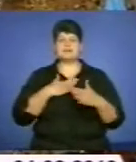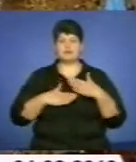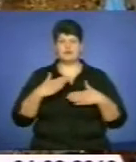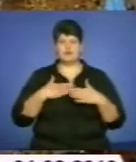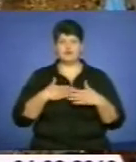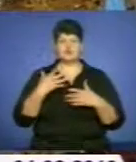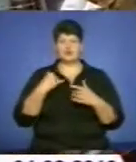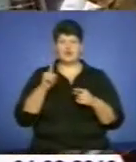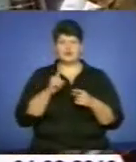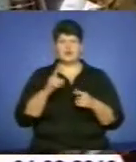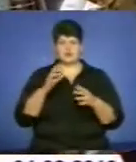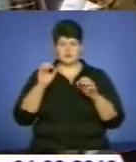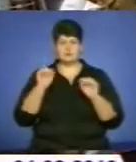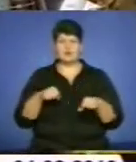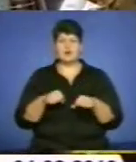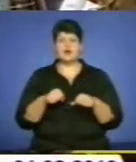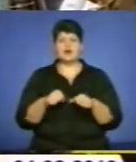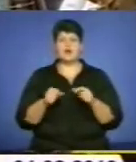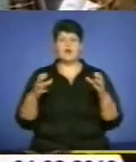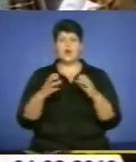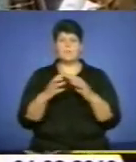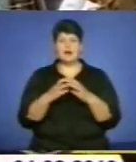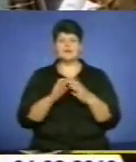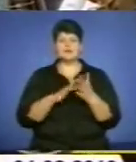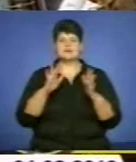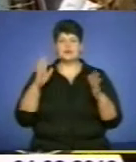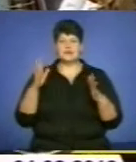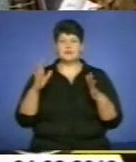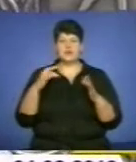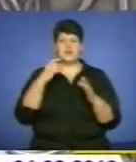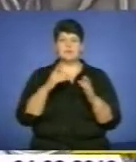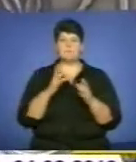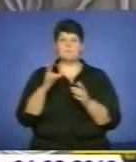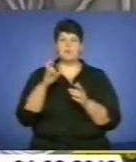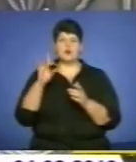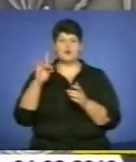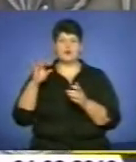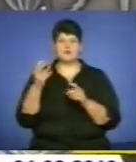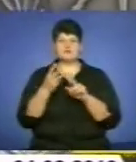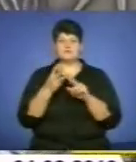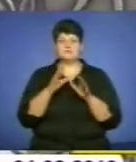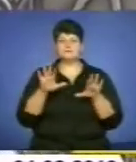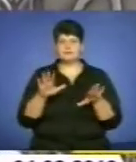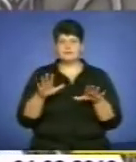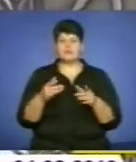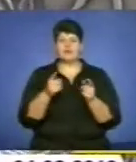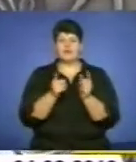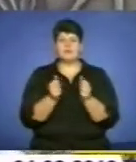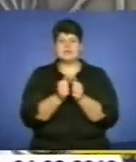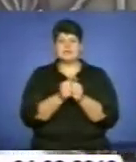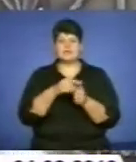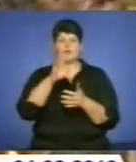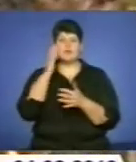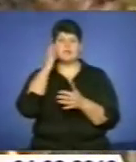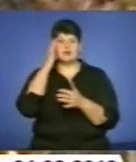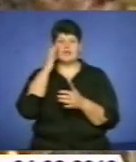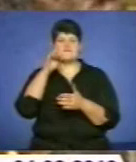все таки справилася. Командне срібло в естафеті та бронза із індивідуальної гонки наблизили дівчину до мрії. Спортсменка вірить, що